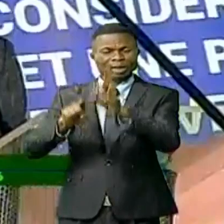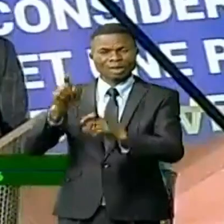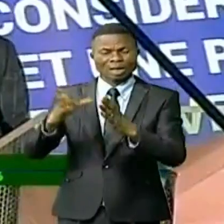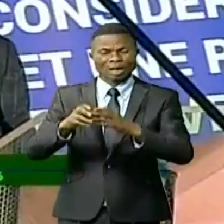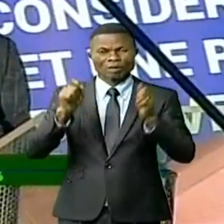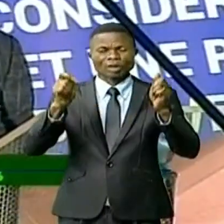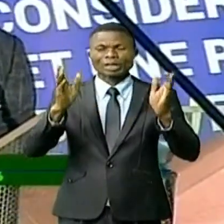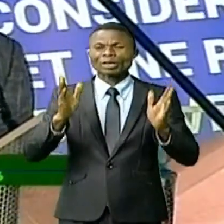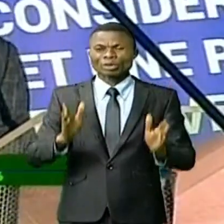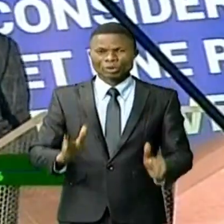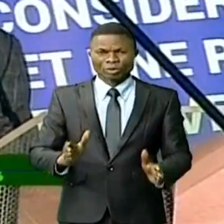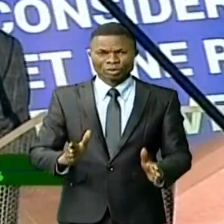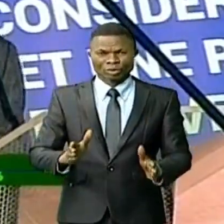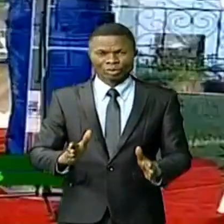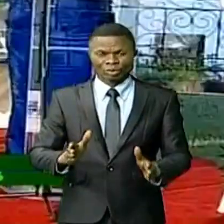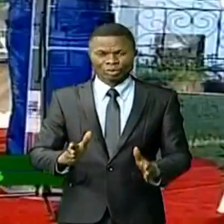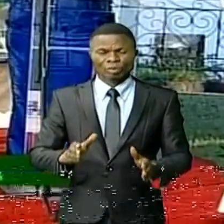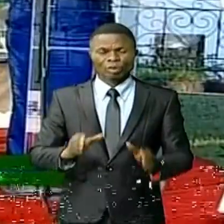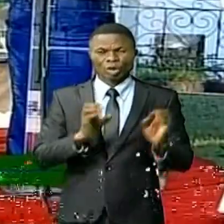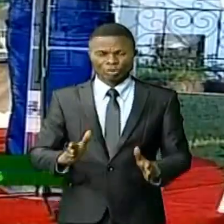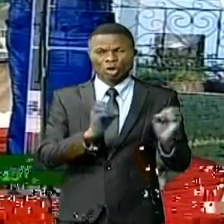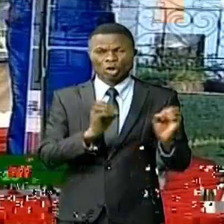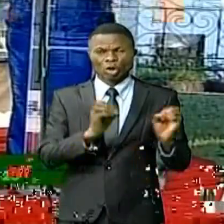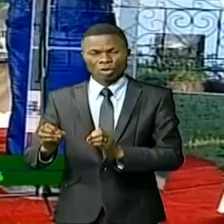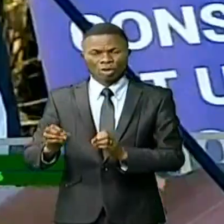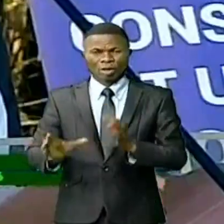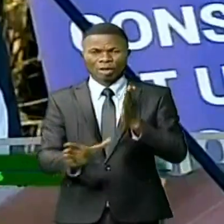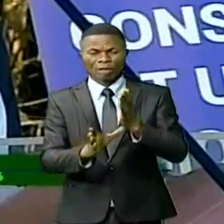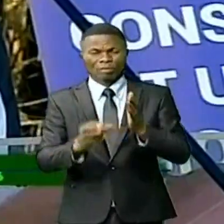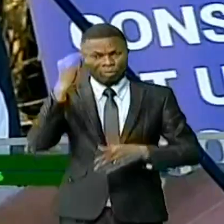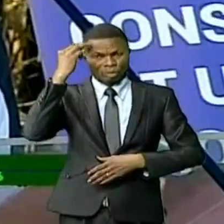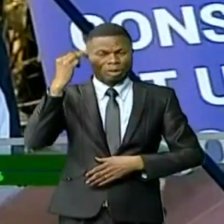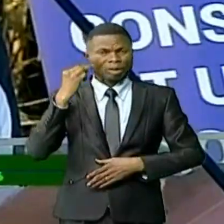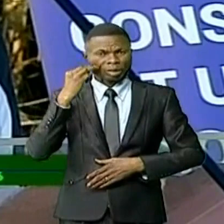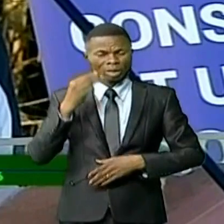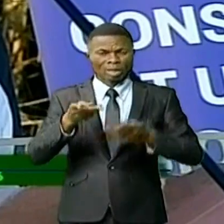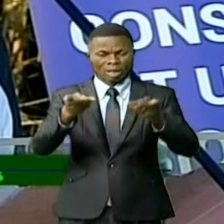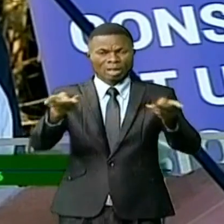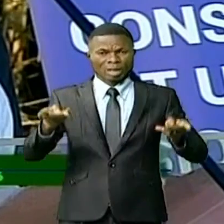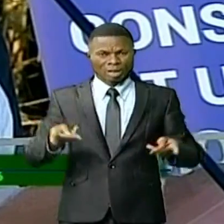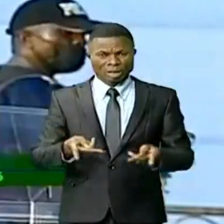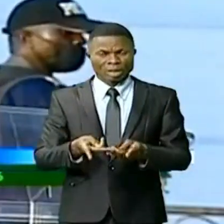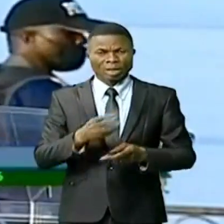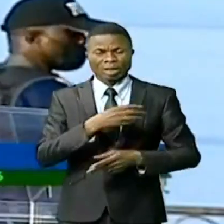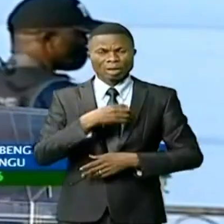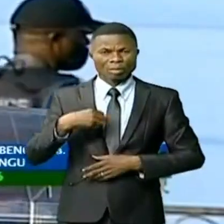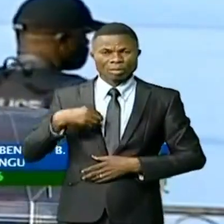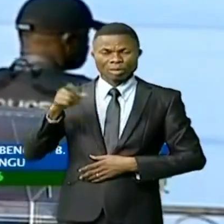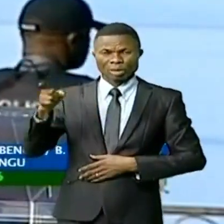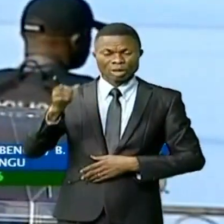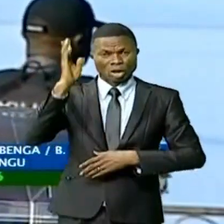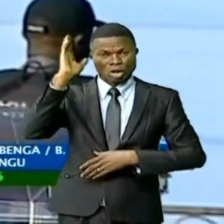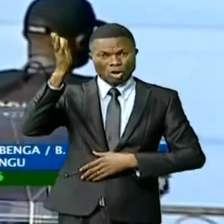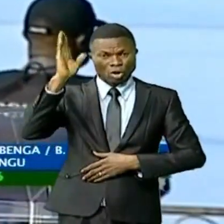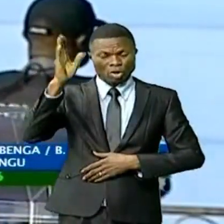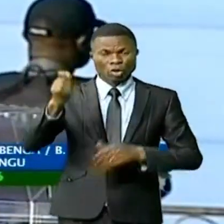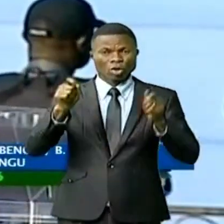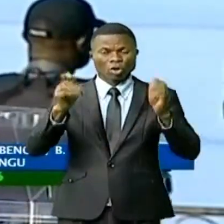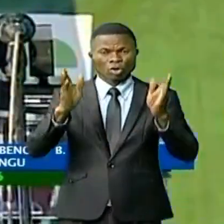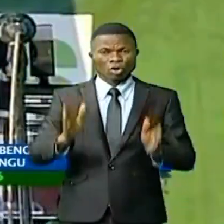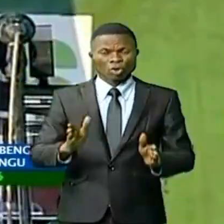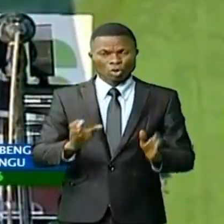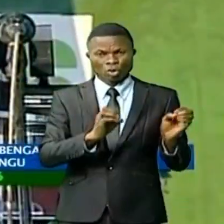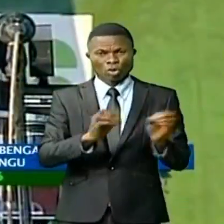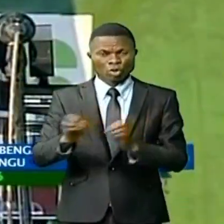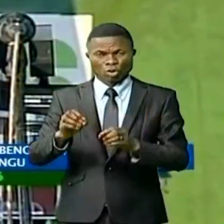presse. Animé conjointement avec la ministre du Premier ministre, ministre de l'Environnement, F. Bazaïba, cette conférence des presses a eu